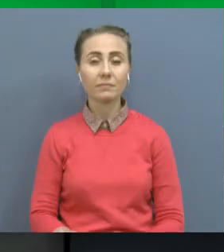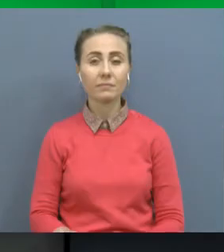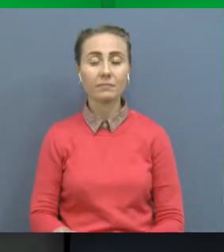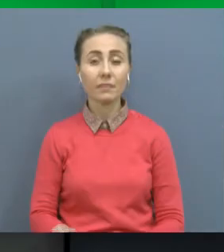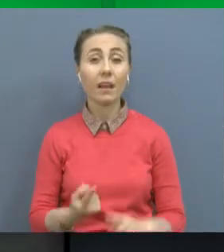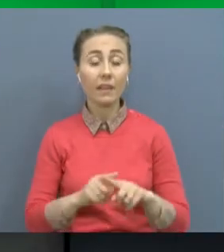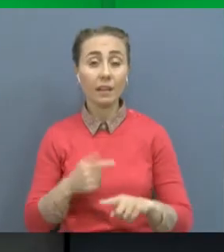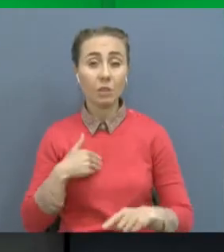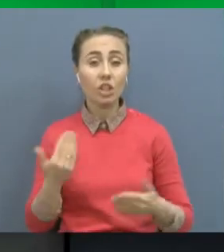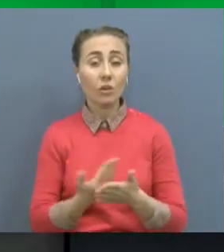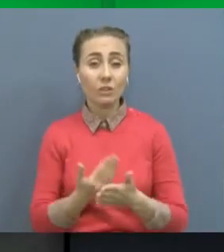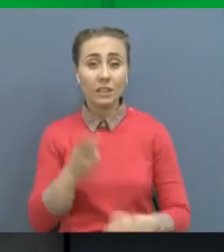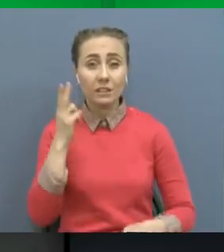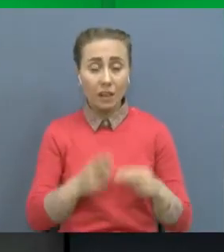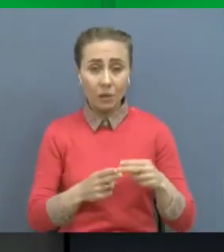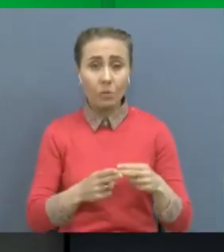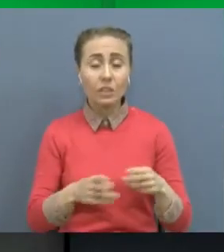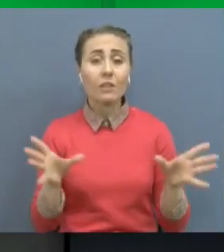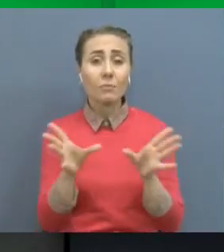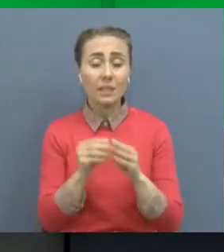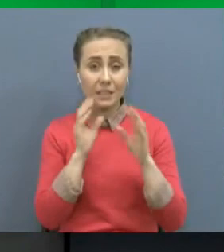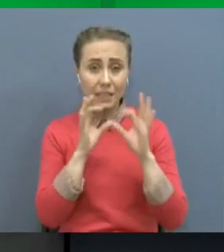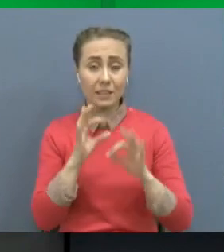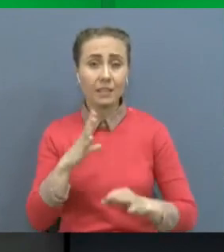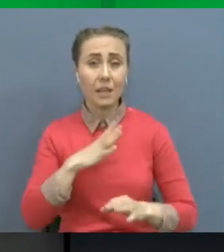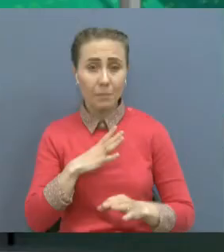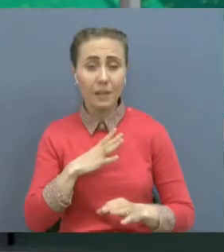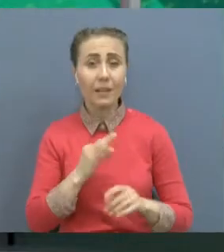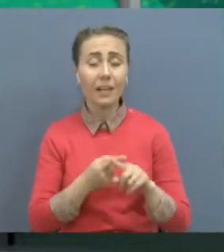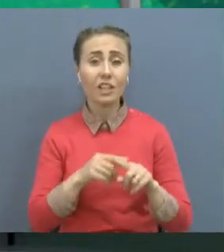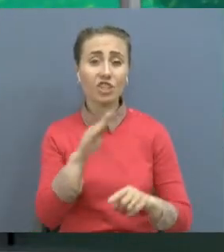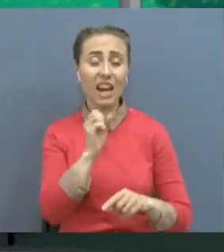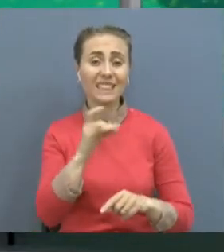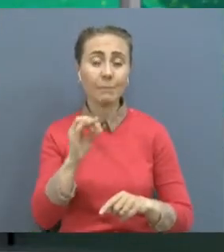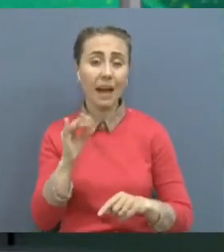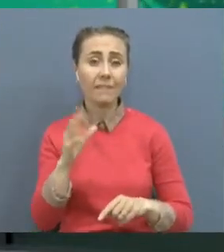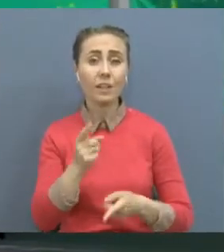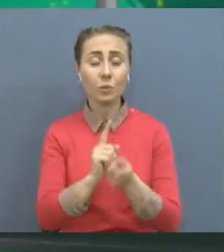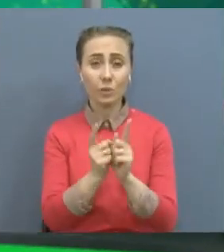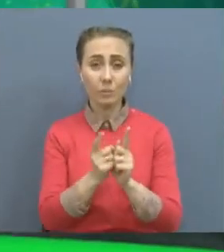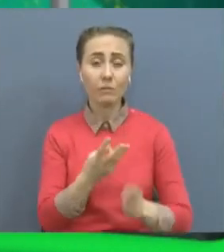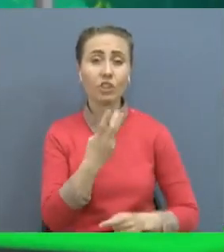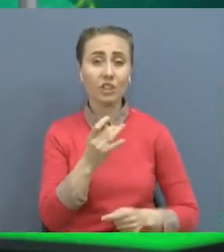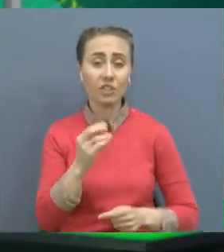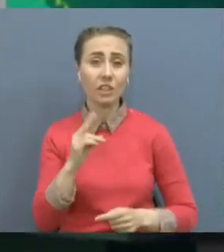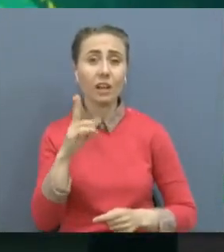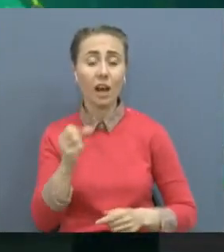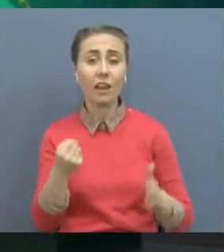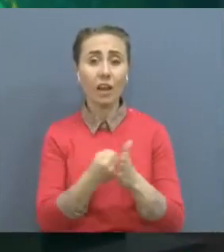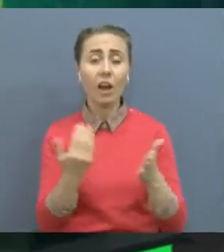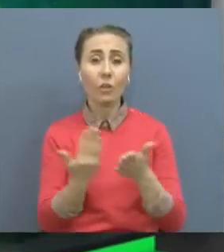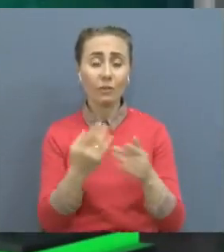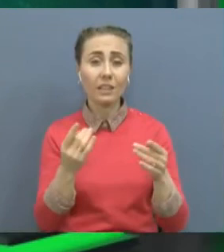Арнаға келтіскен Ақпараттар легі бүгінге осында эфир тізгінде болған мен боласа жақсы бай, сұрда дұрмада Тамары Шевченко.